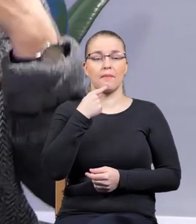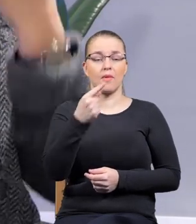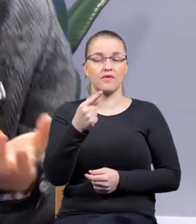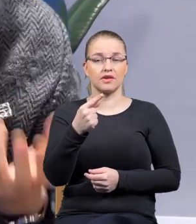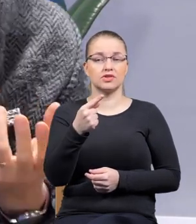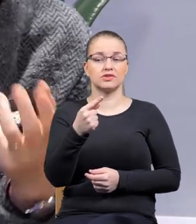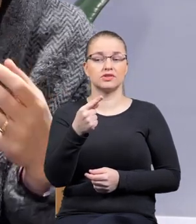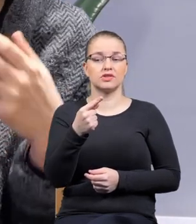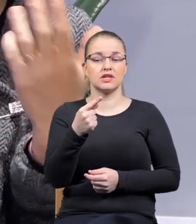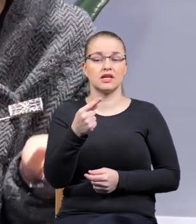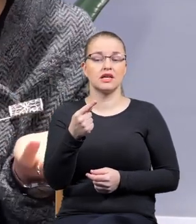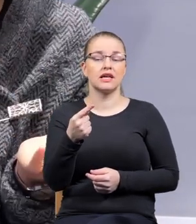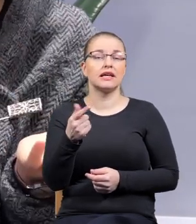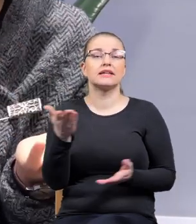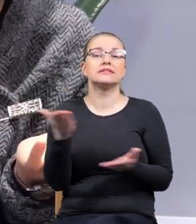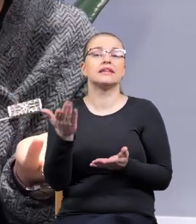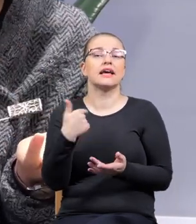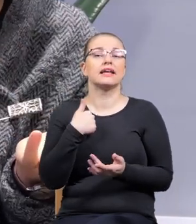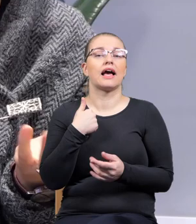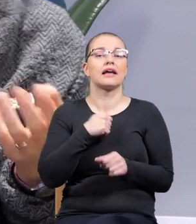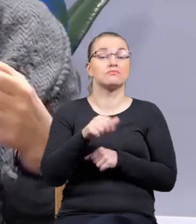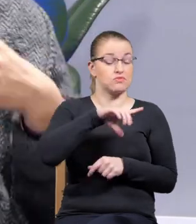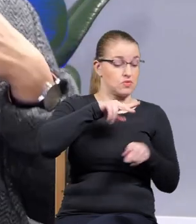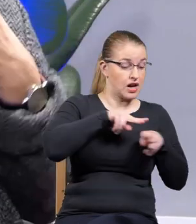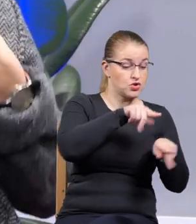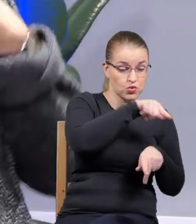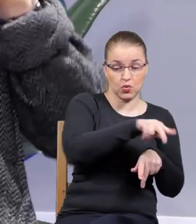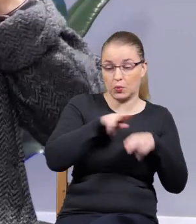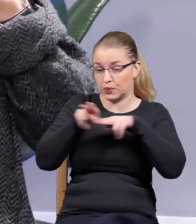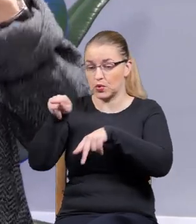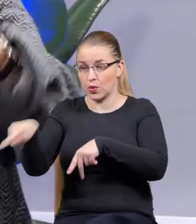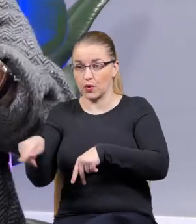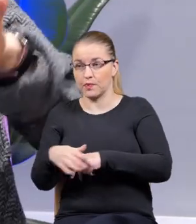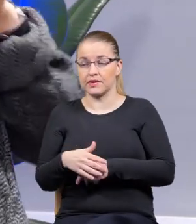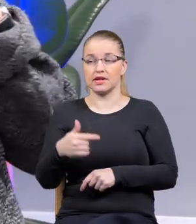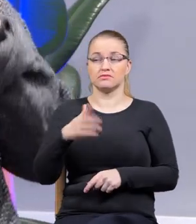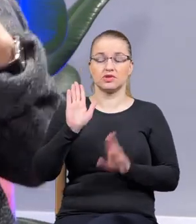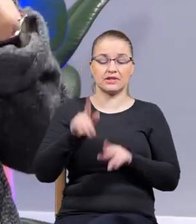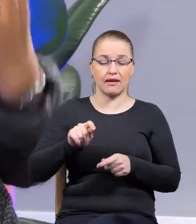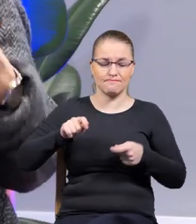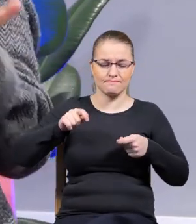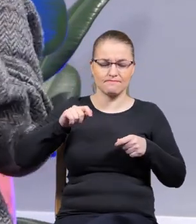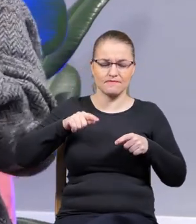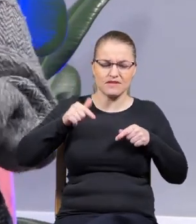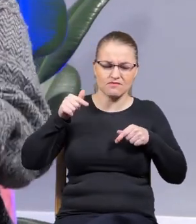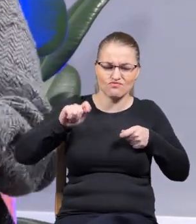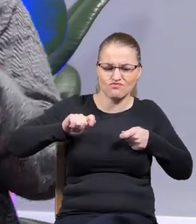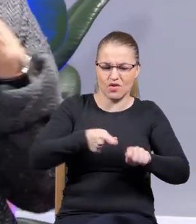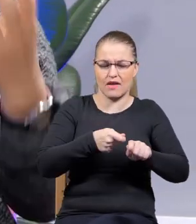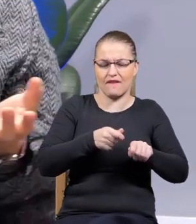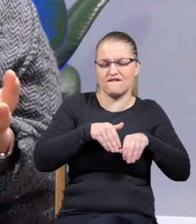niejako ideologicznie po której jestem w stronie, czy jakby zostałam jakby zmuszona, może nie zmuszona, ale